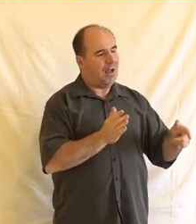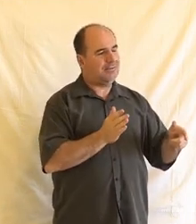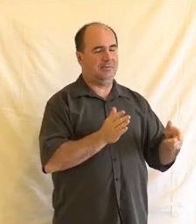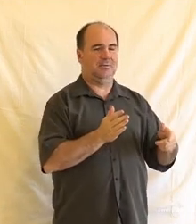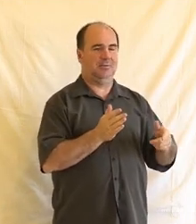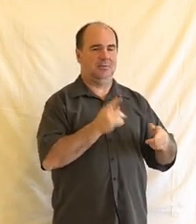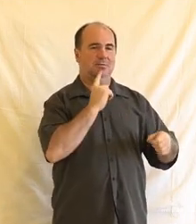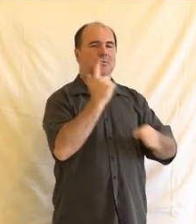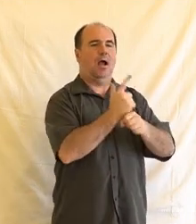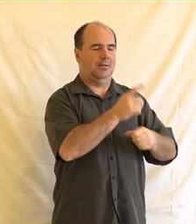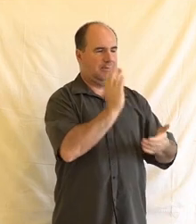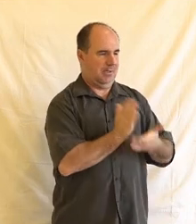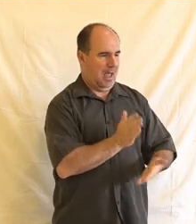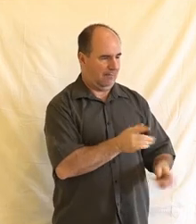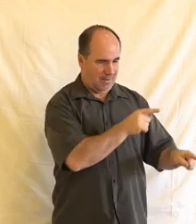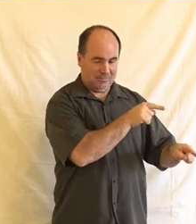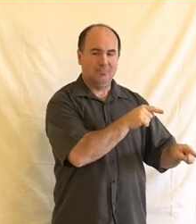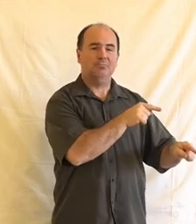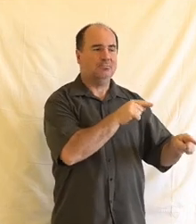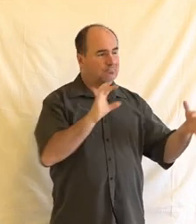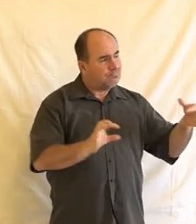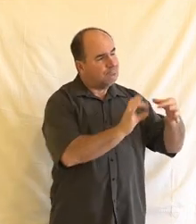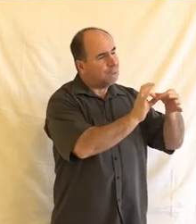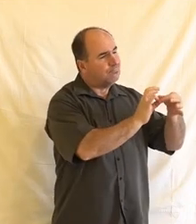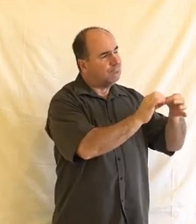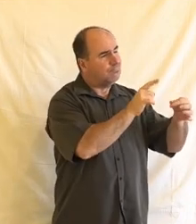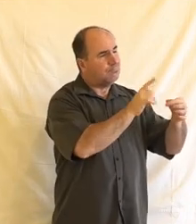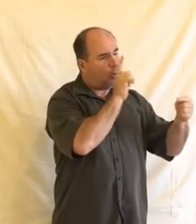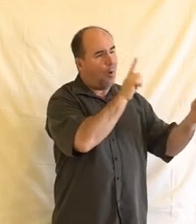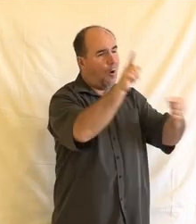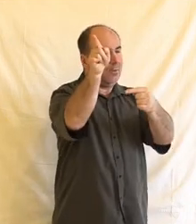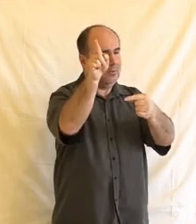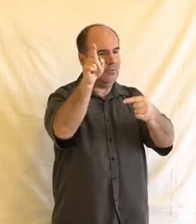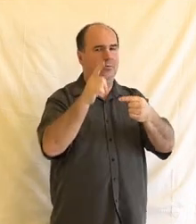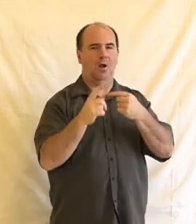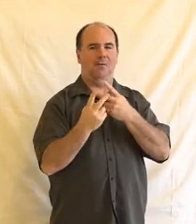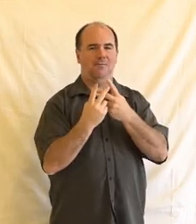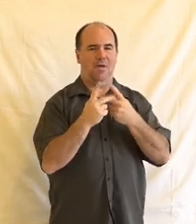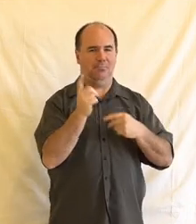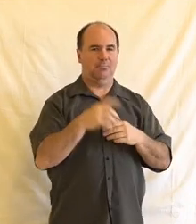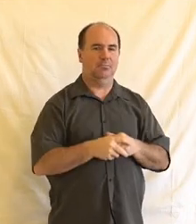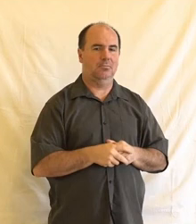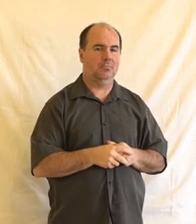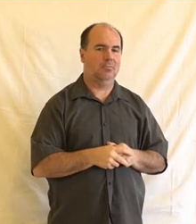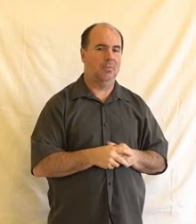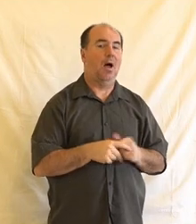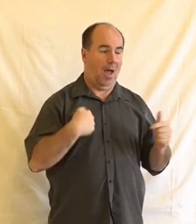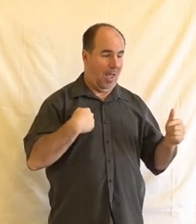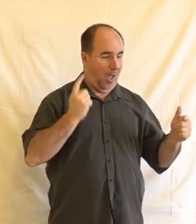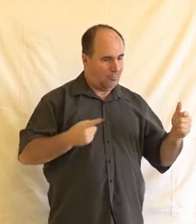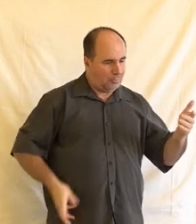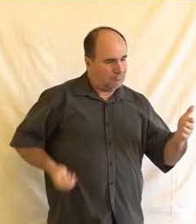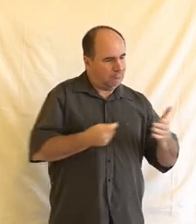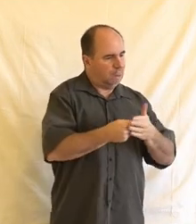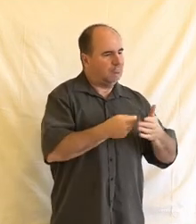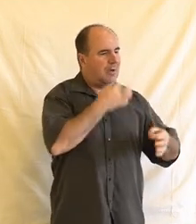a i projekt digitálních svobod na tyhle aspekty upozorňuje, že člověk tahá v kontaktu s